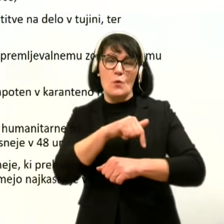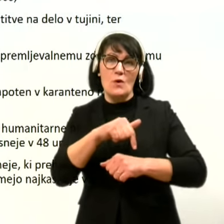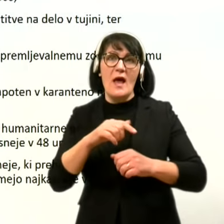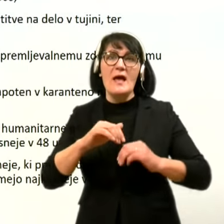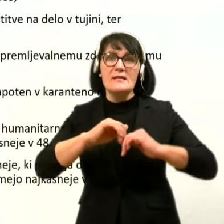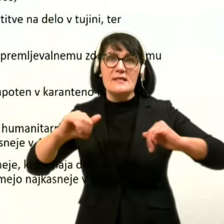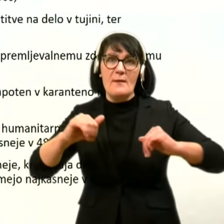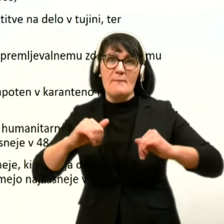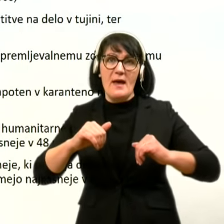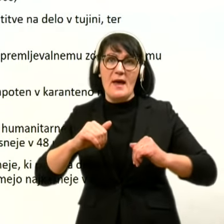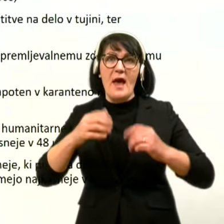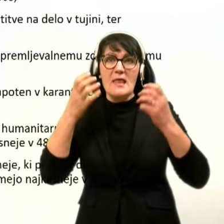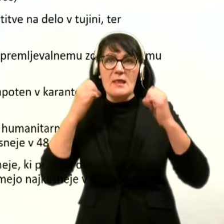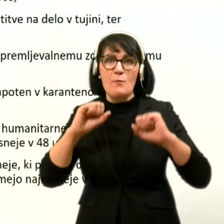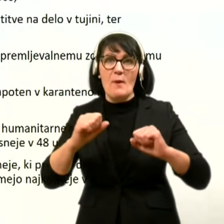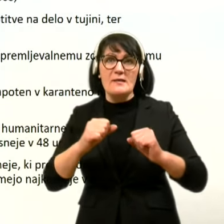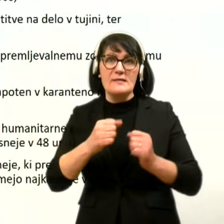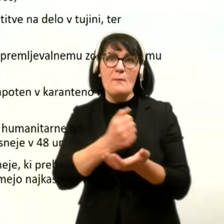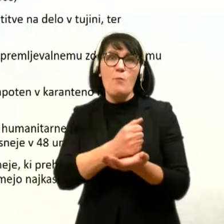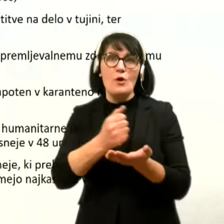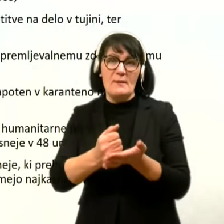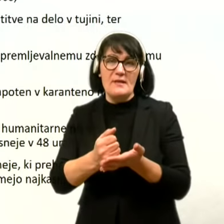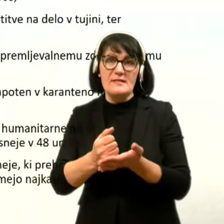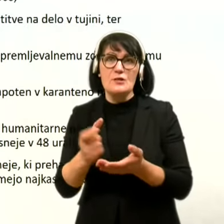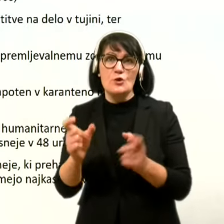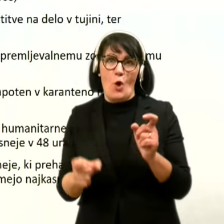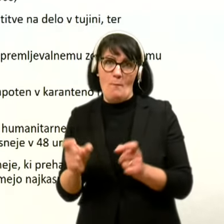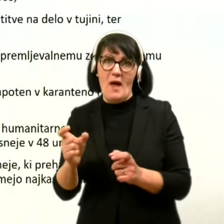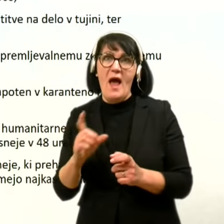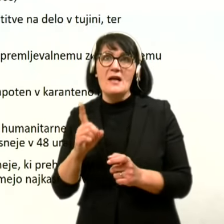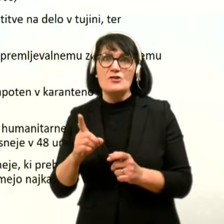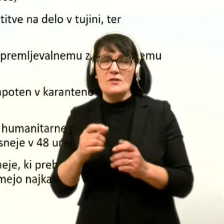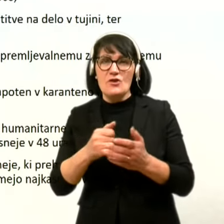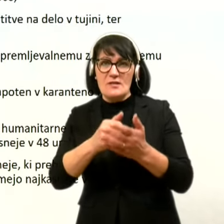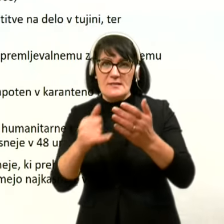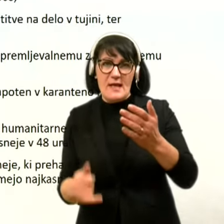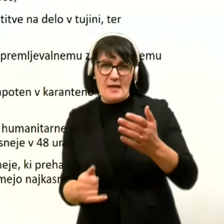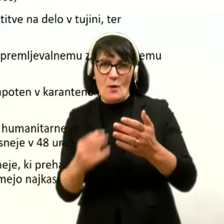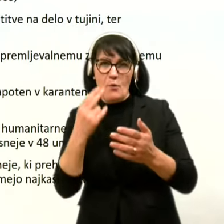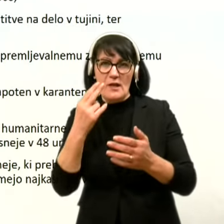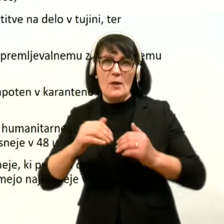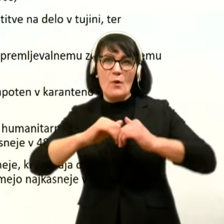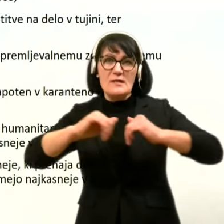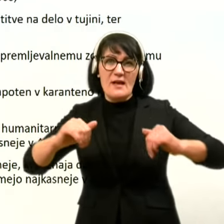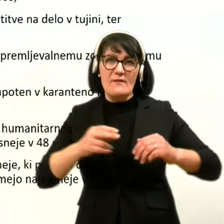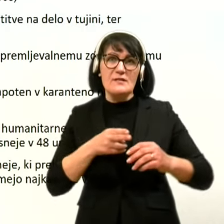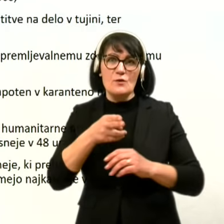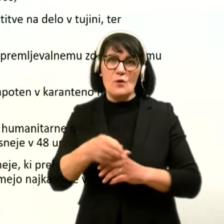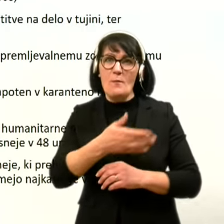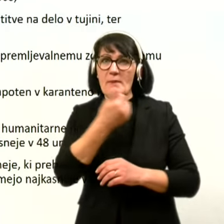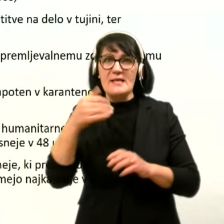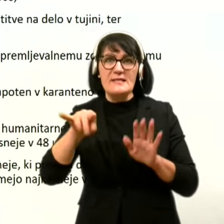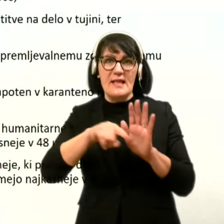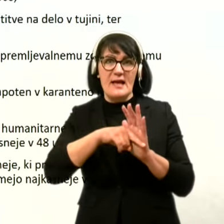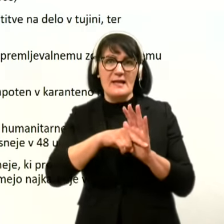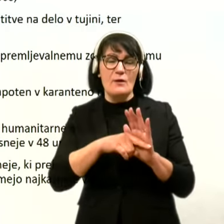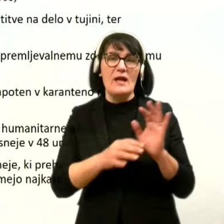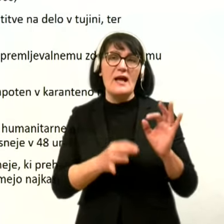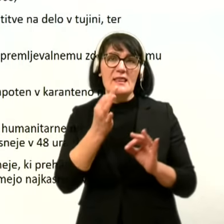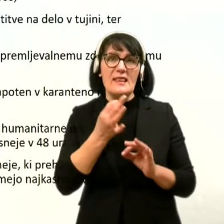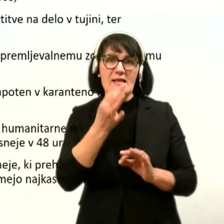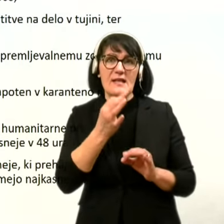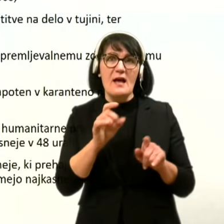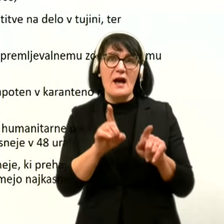osebe diplomatskim potnim listom in če si pogledamo še zadnjo linejo, izjema za vstop brez negativnega testa in karantene